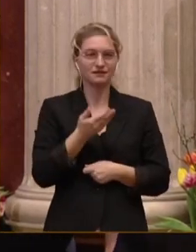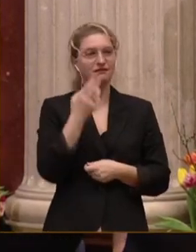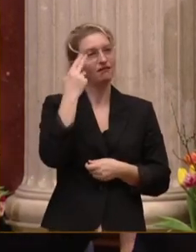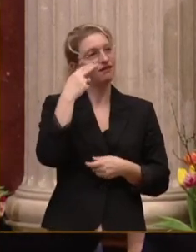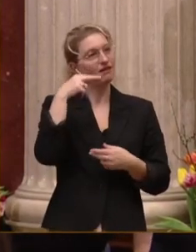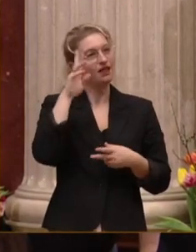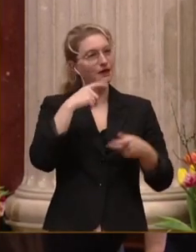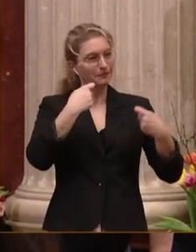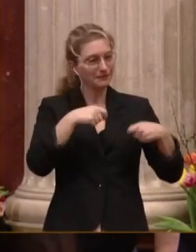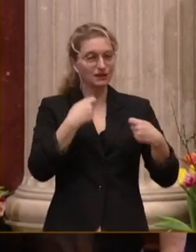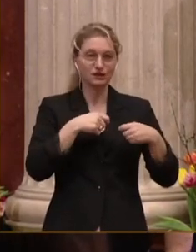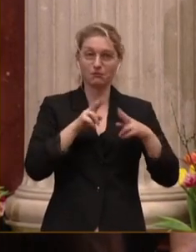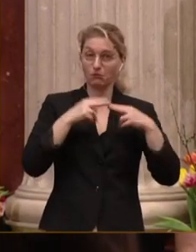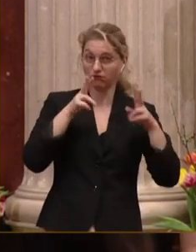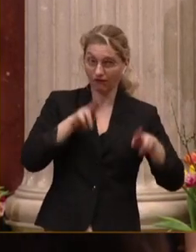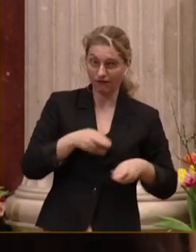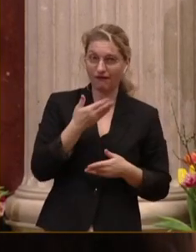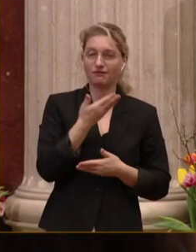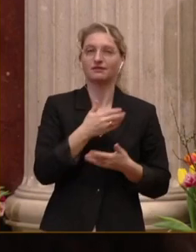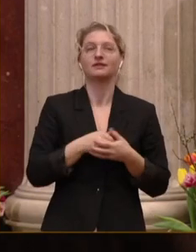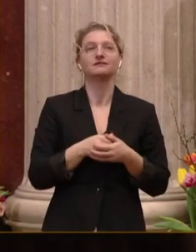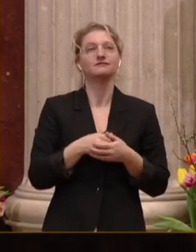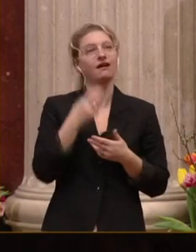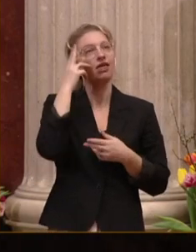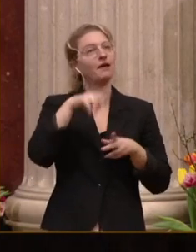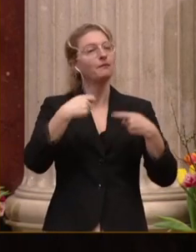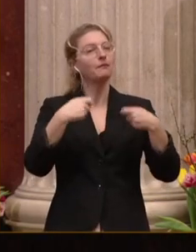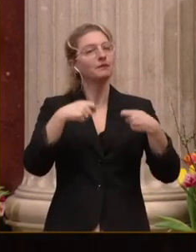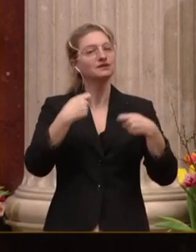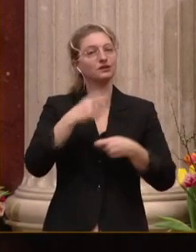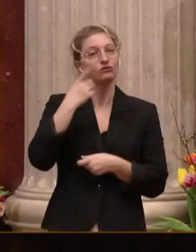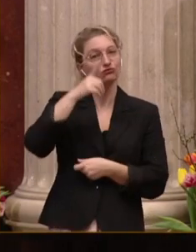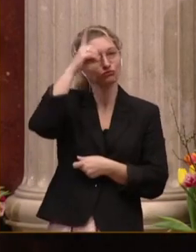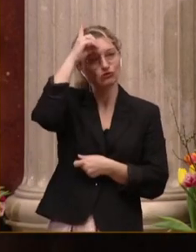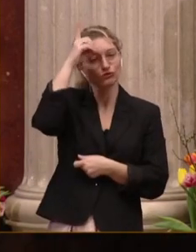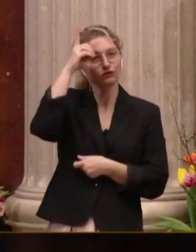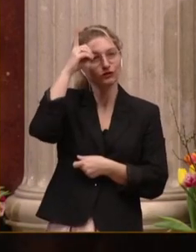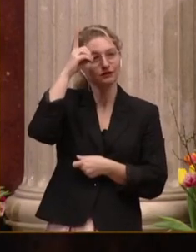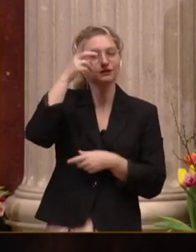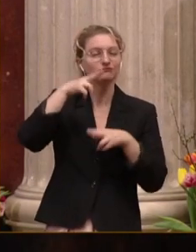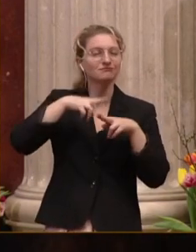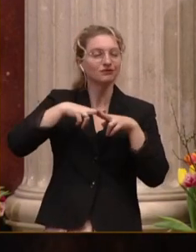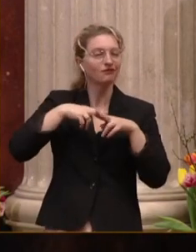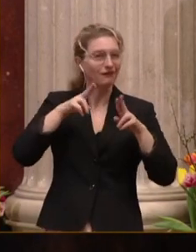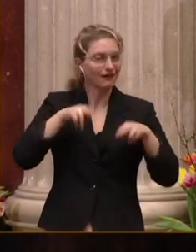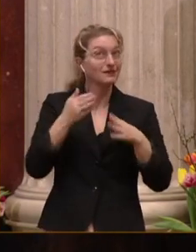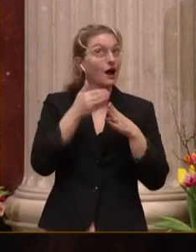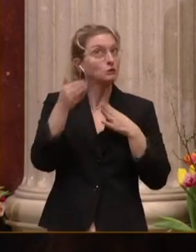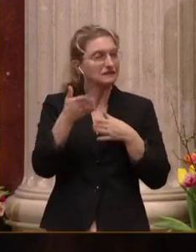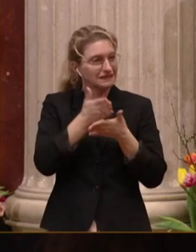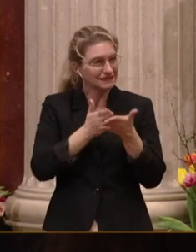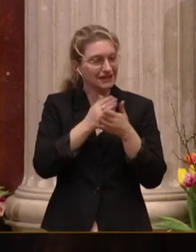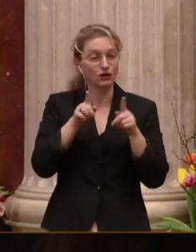des Bundesrates, Herr Präsident des Deutschen Nationalrates Außerdienst und